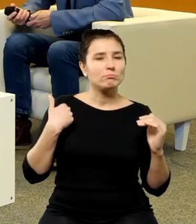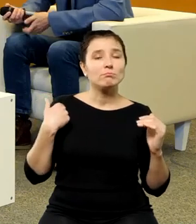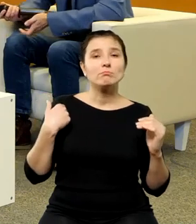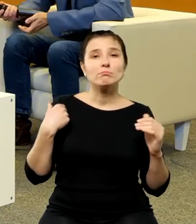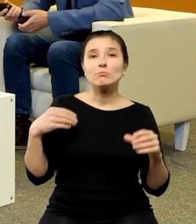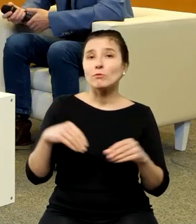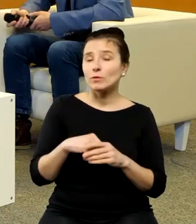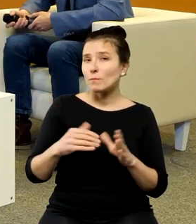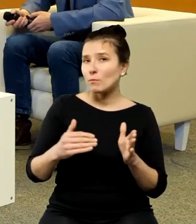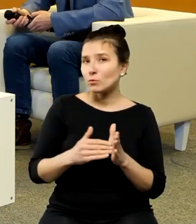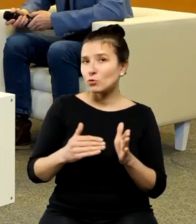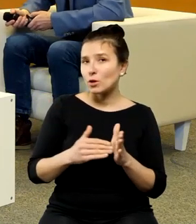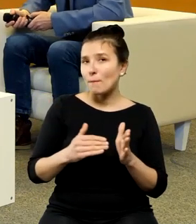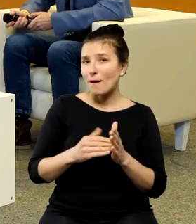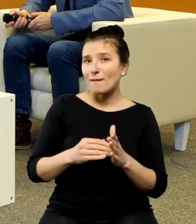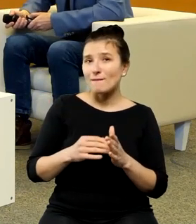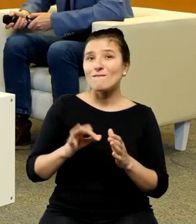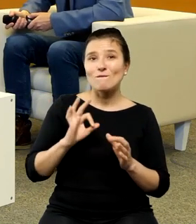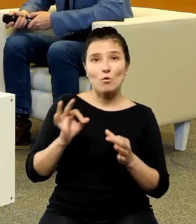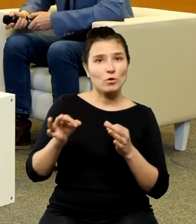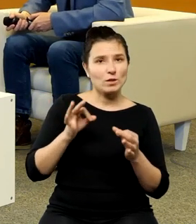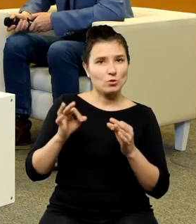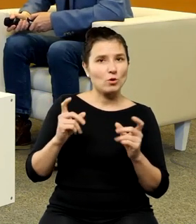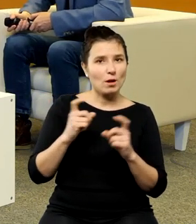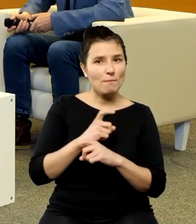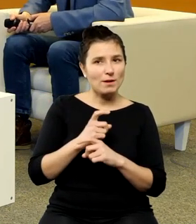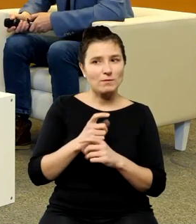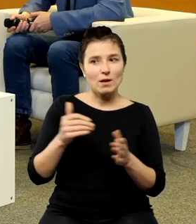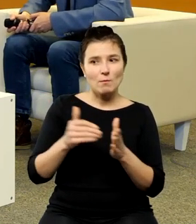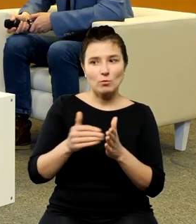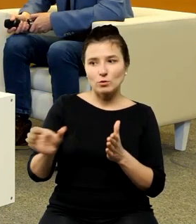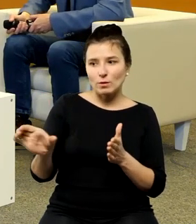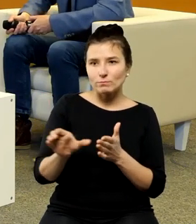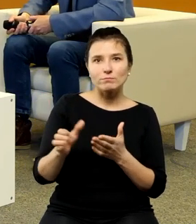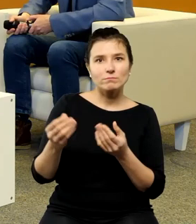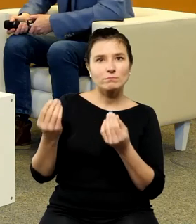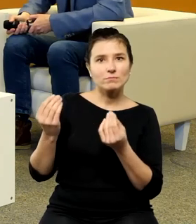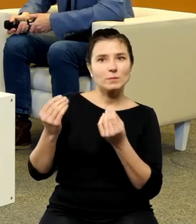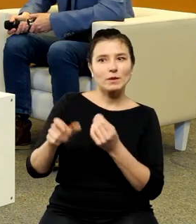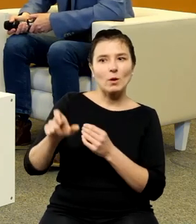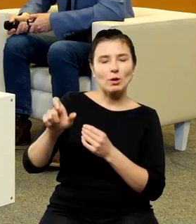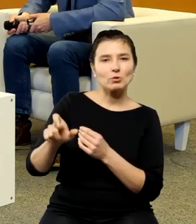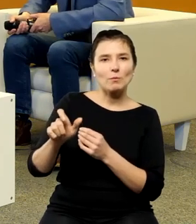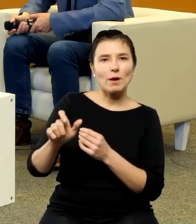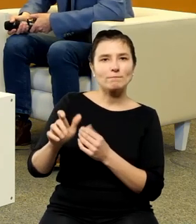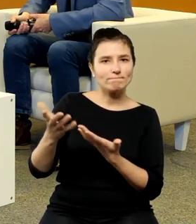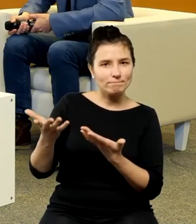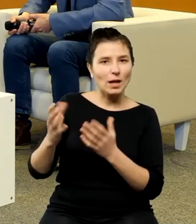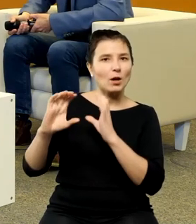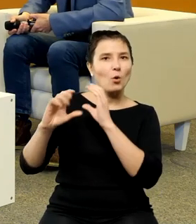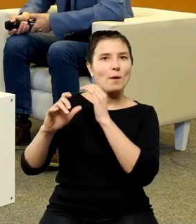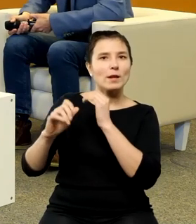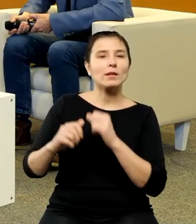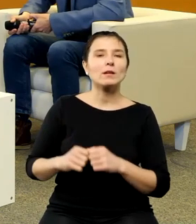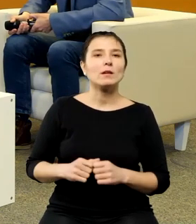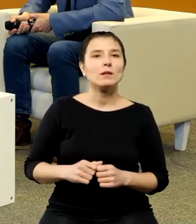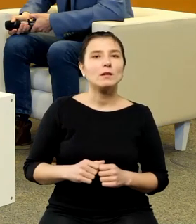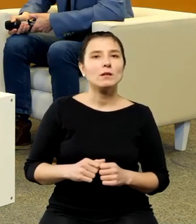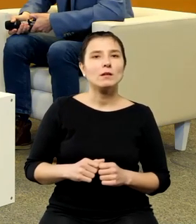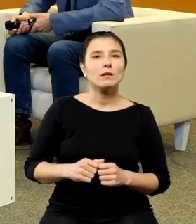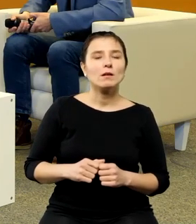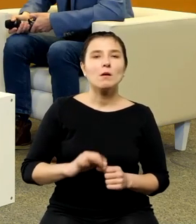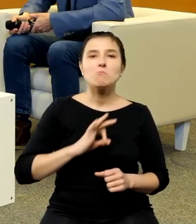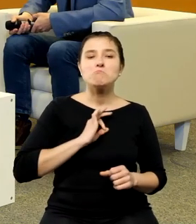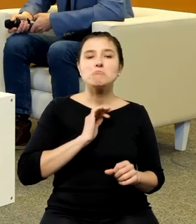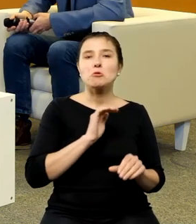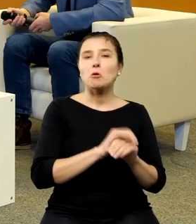swojej historii kogoś tak fantastycznego jak Mikołaj Kopernik mój kolega